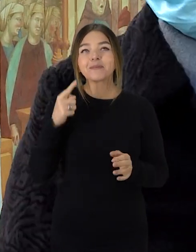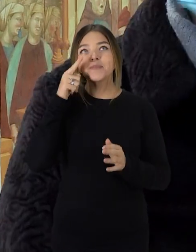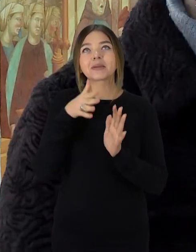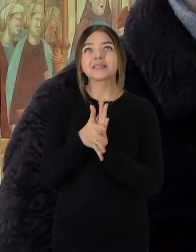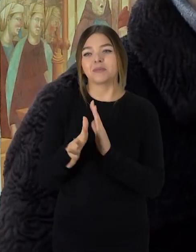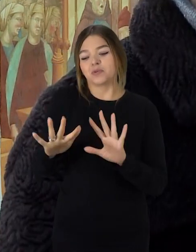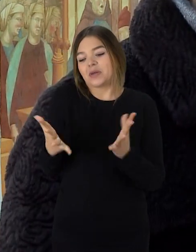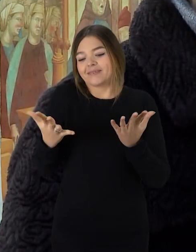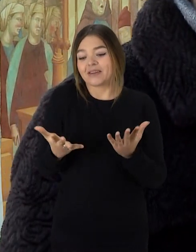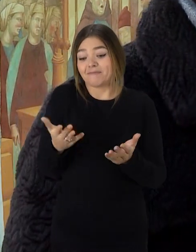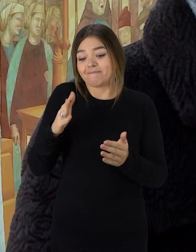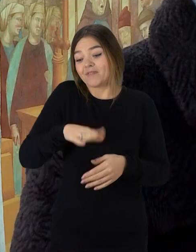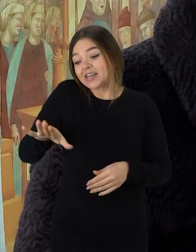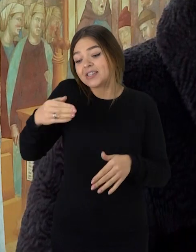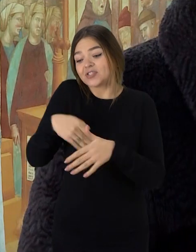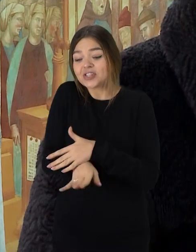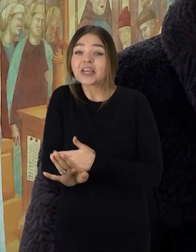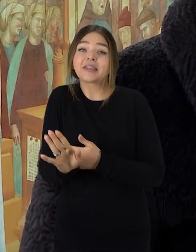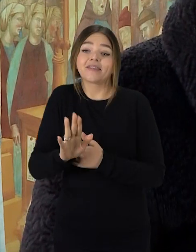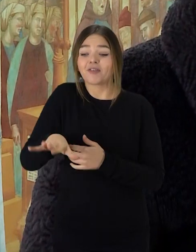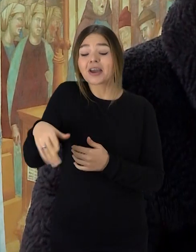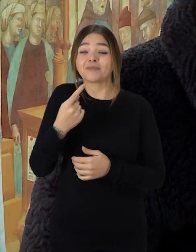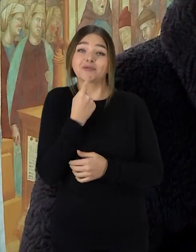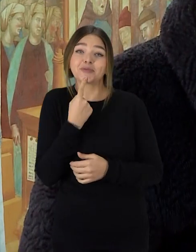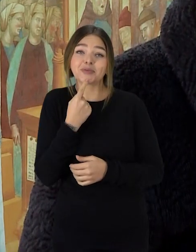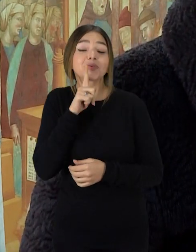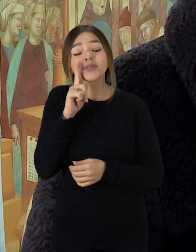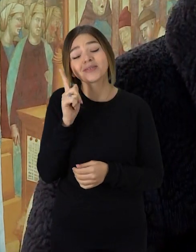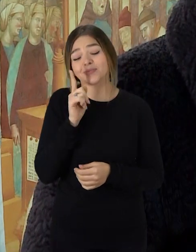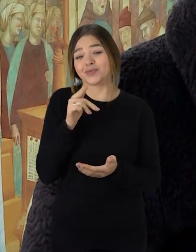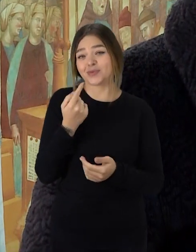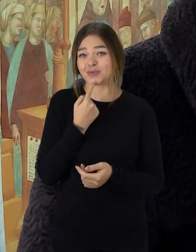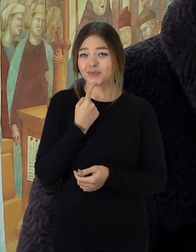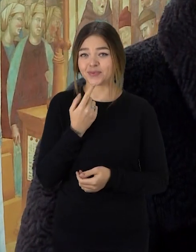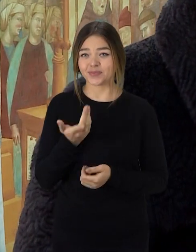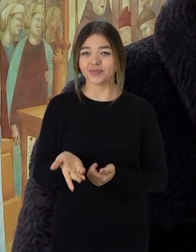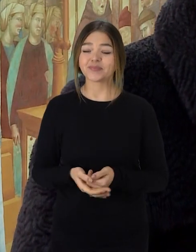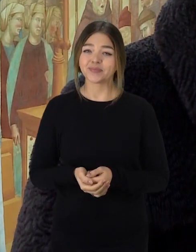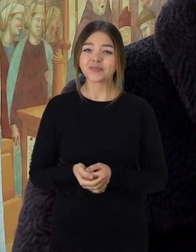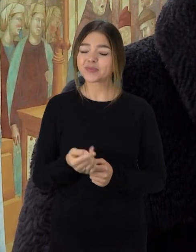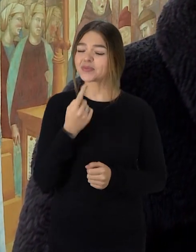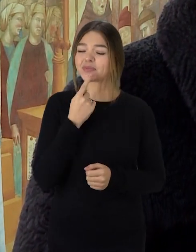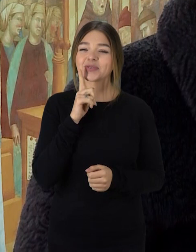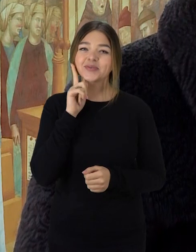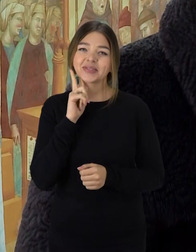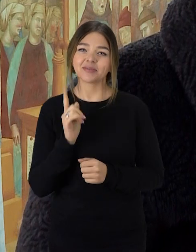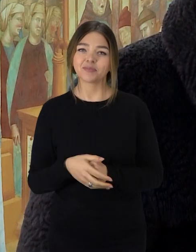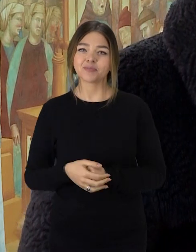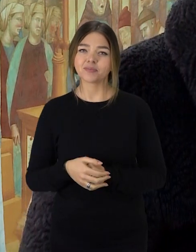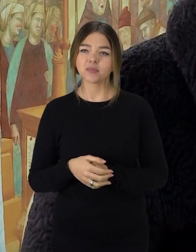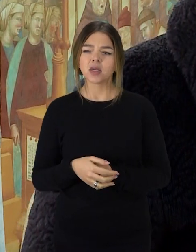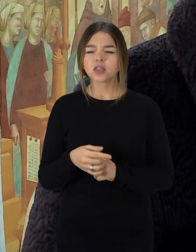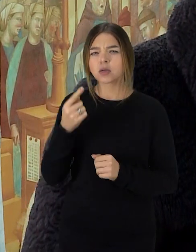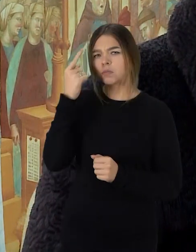kaip yra, kaip vaikai išeina ir kaip vaikam sunku. Jauniems sunku labai. Labai sunku jauniems. Čia